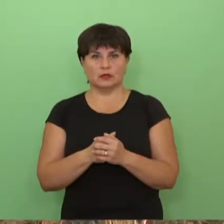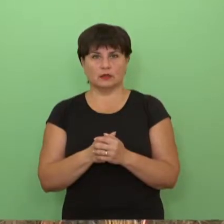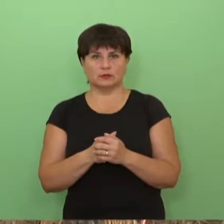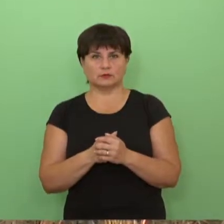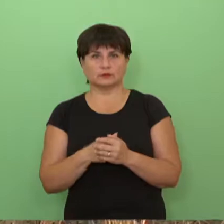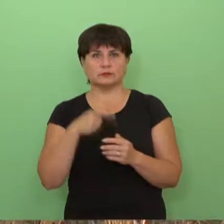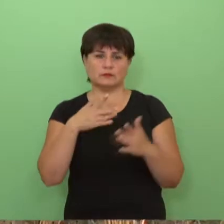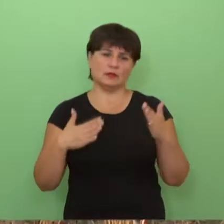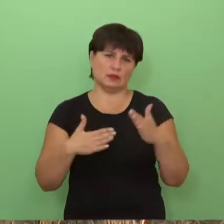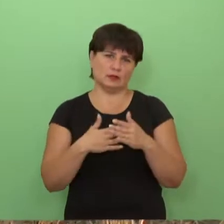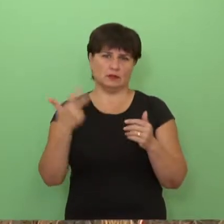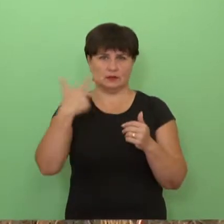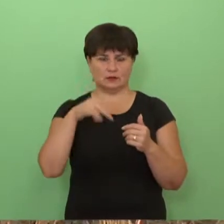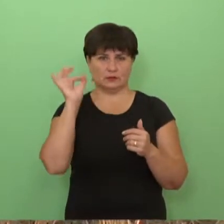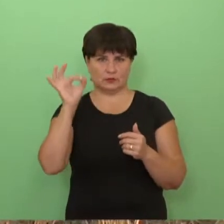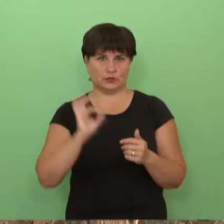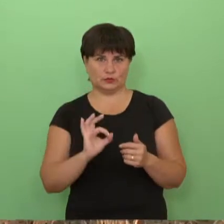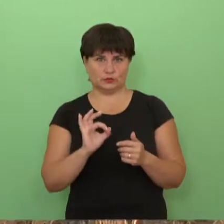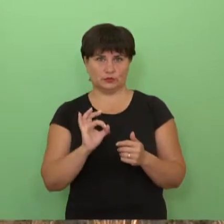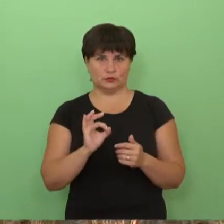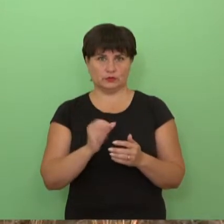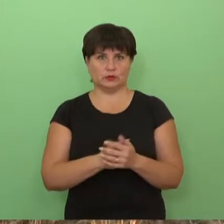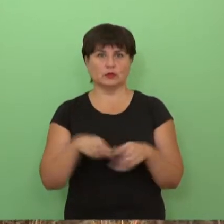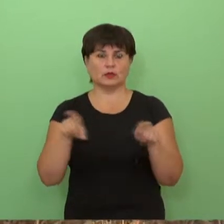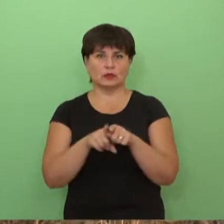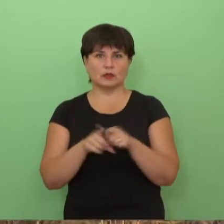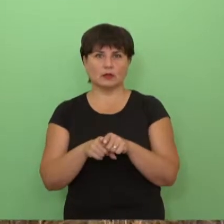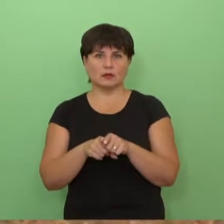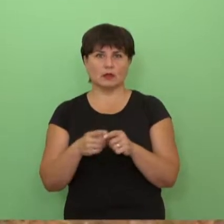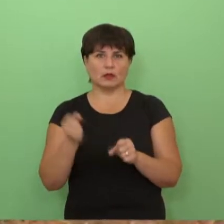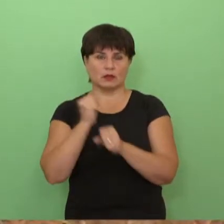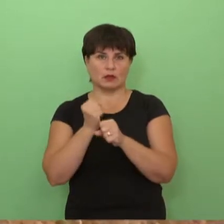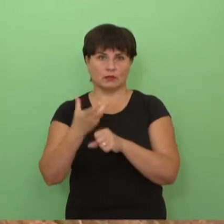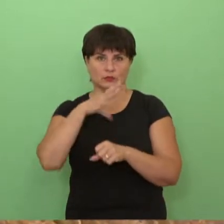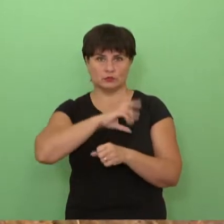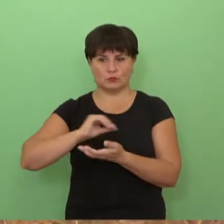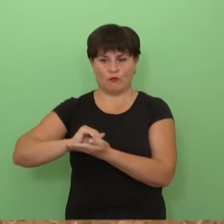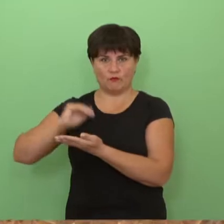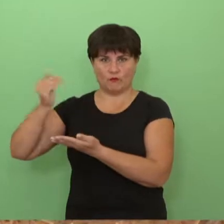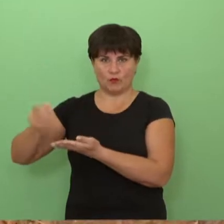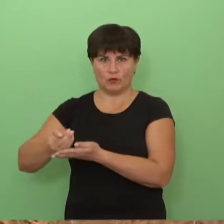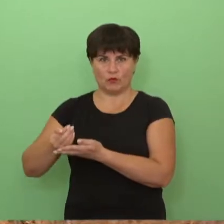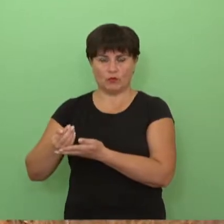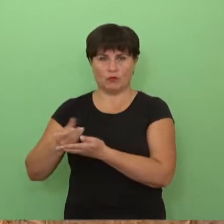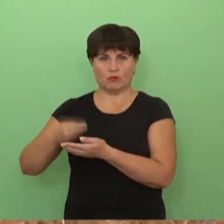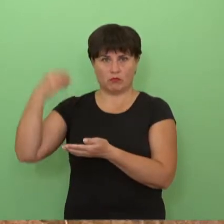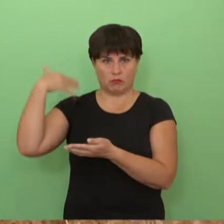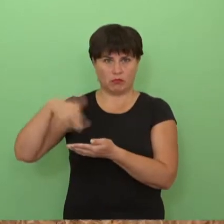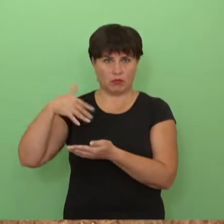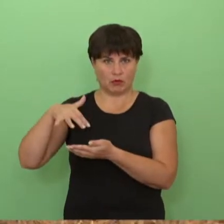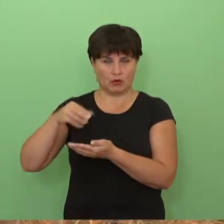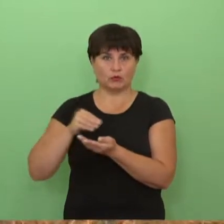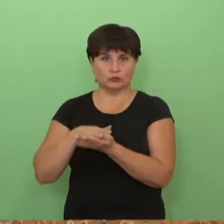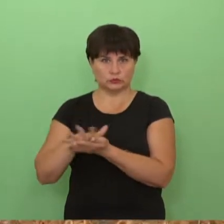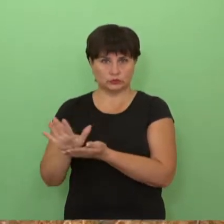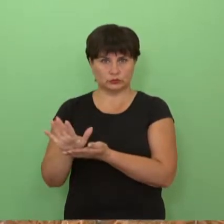tempas, ten galbūt iki 30 procentų, dalis darbų žmokėsčių fondas išlaidos brangoną ir mes pagal